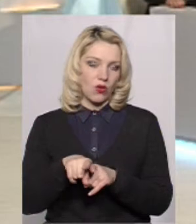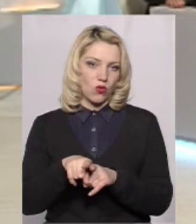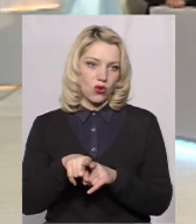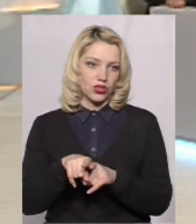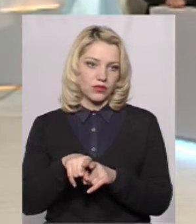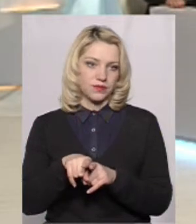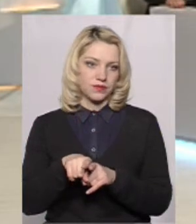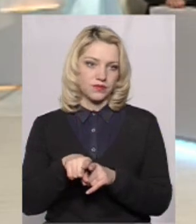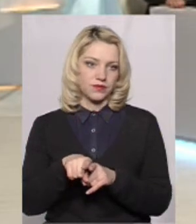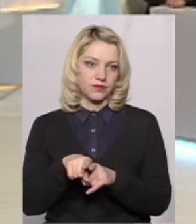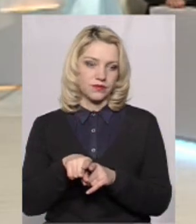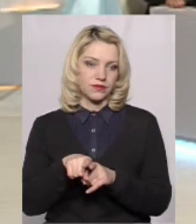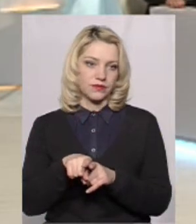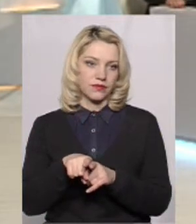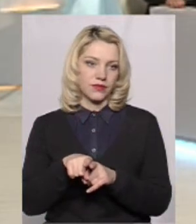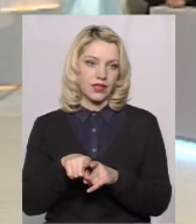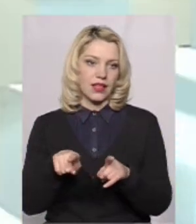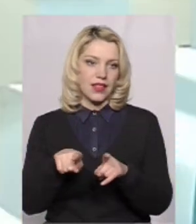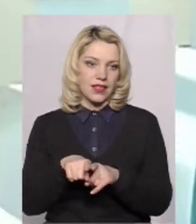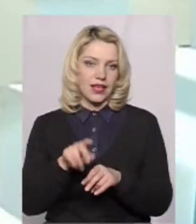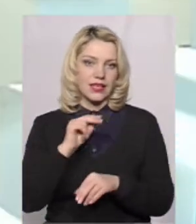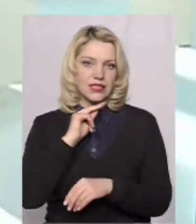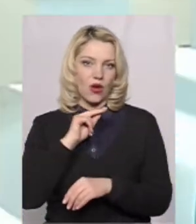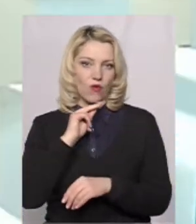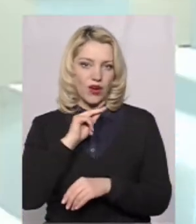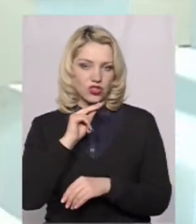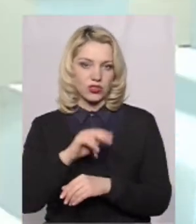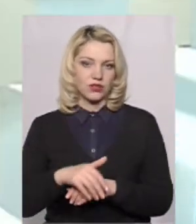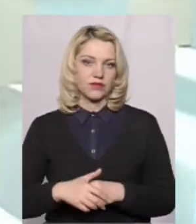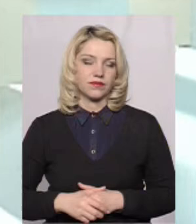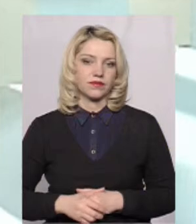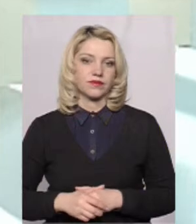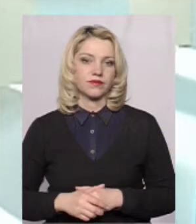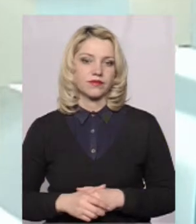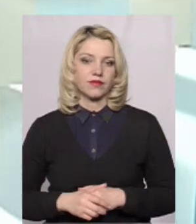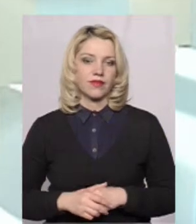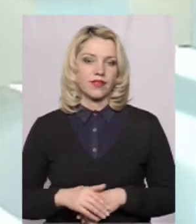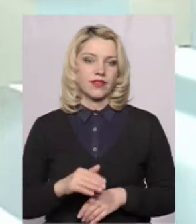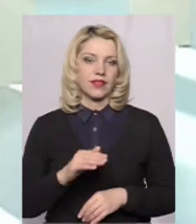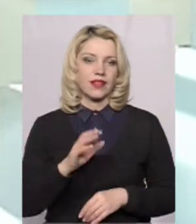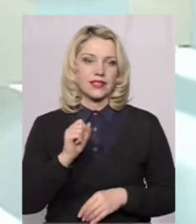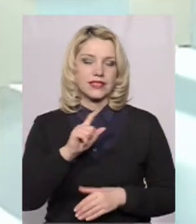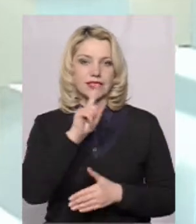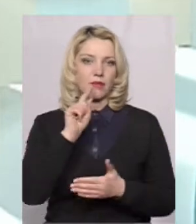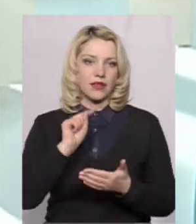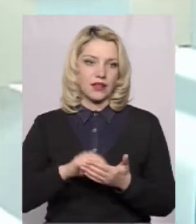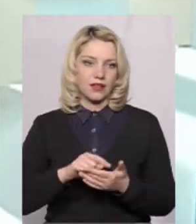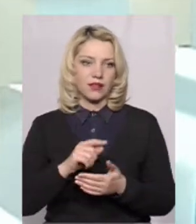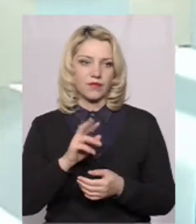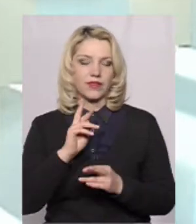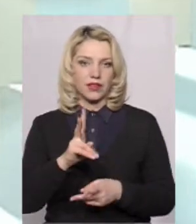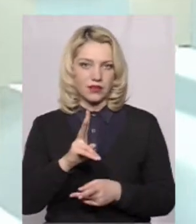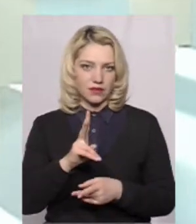із таких зауважень, не зауважень, запитань більше було. Мама,